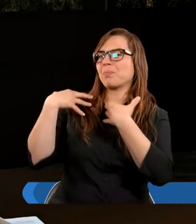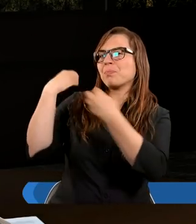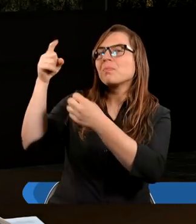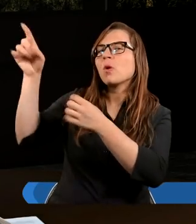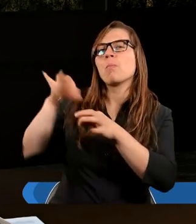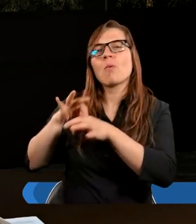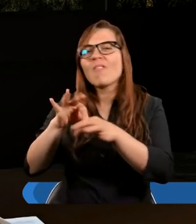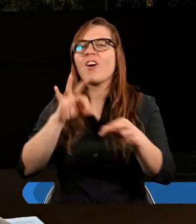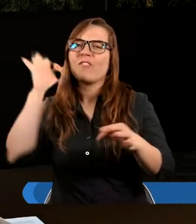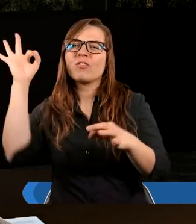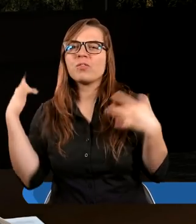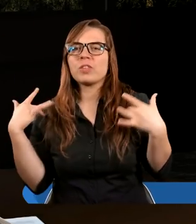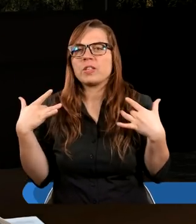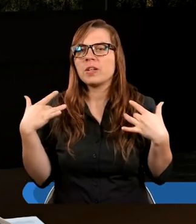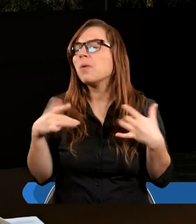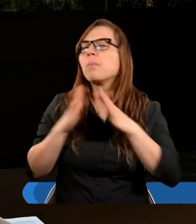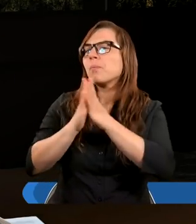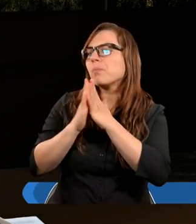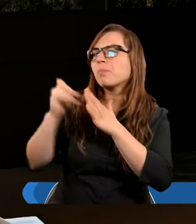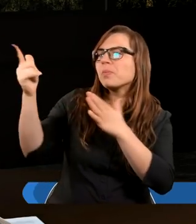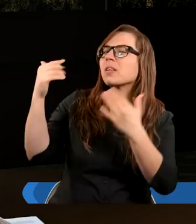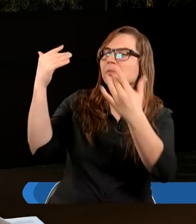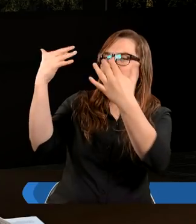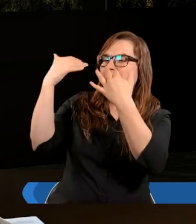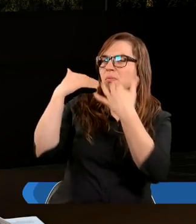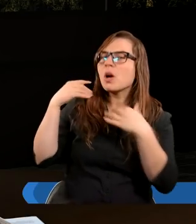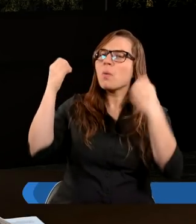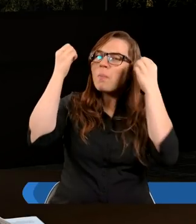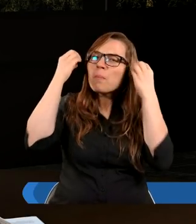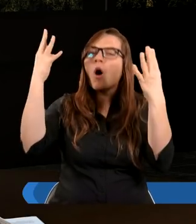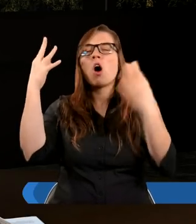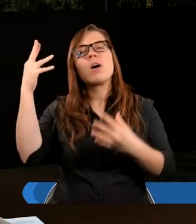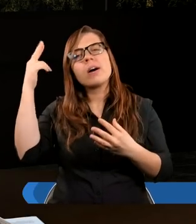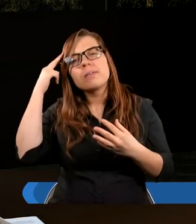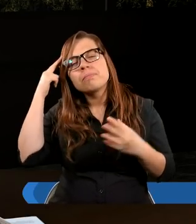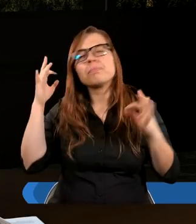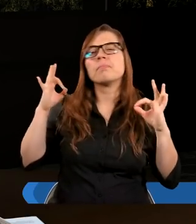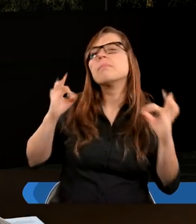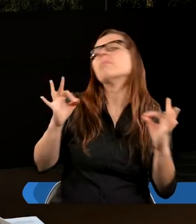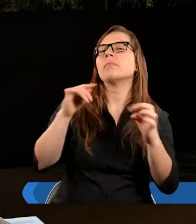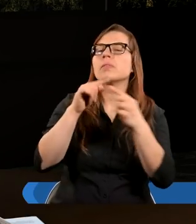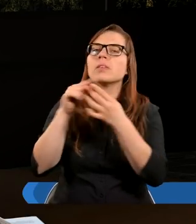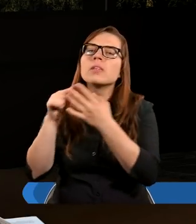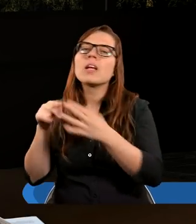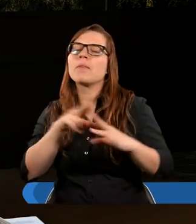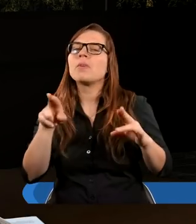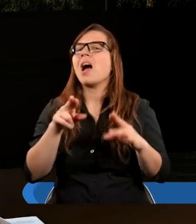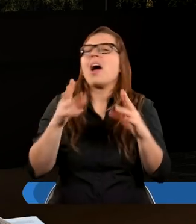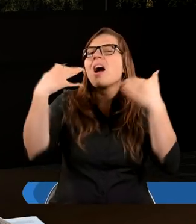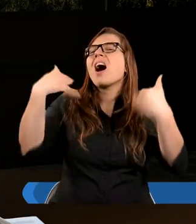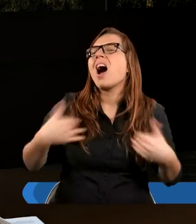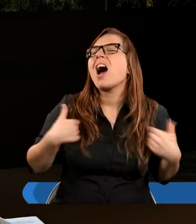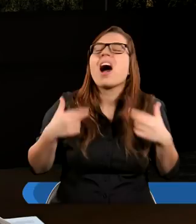który nas prowadzisz. Panie, abyś Ty dał nam właściwe zrozumienie tego, kim jesteśmy.